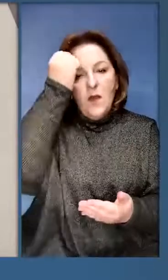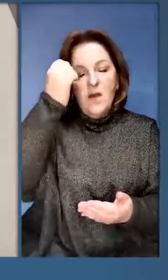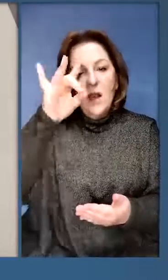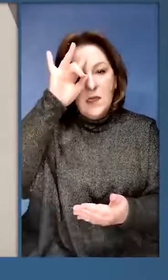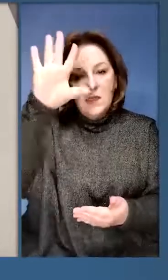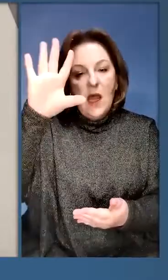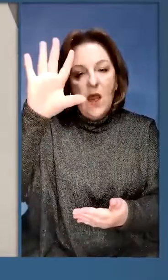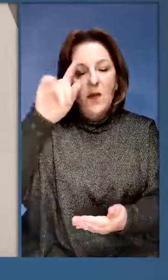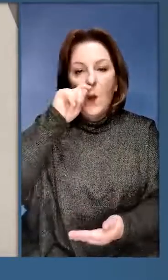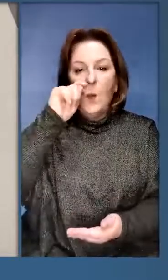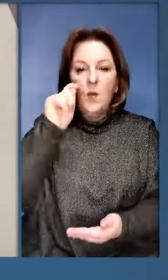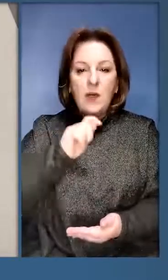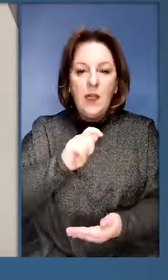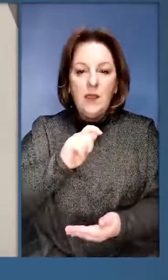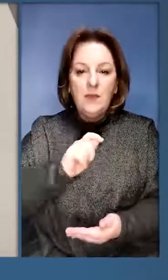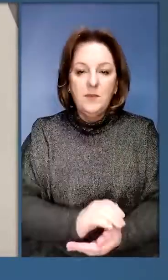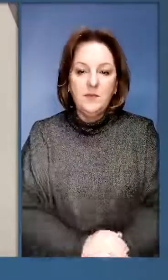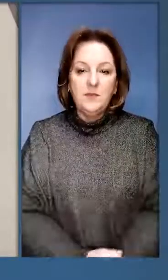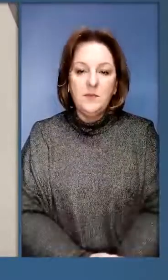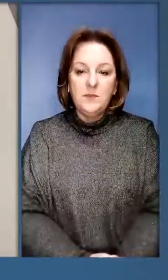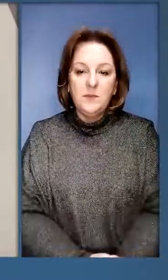пам'ять. Слава вам Україні!